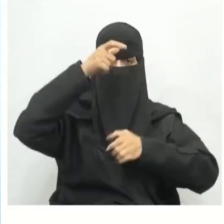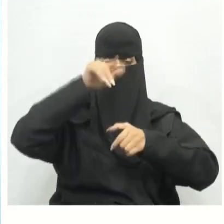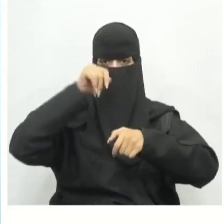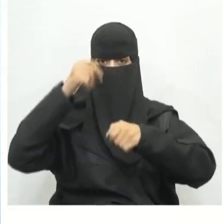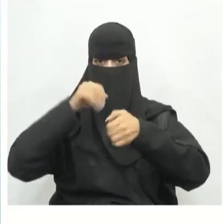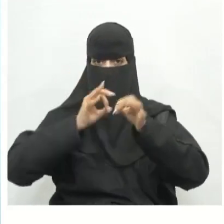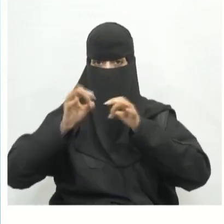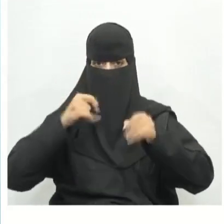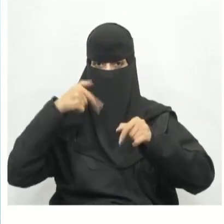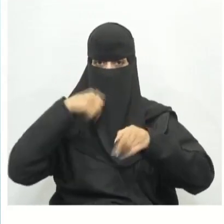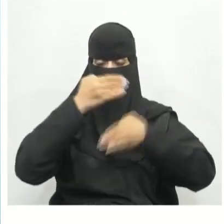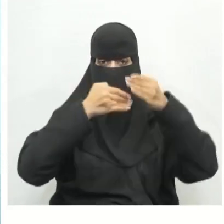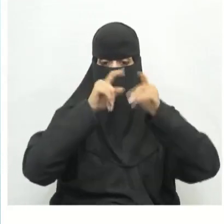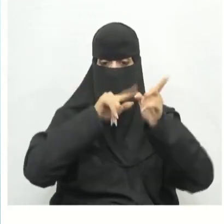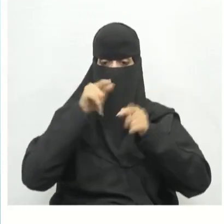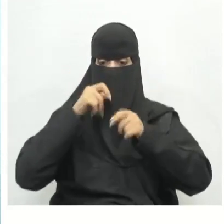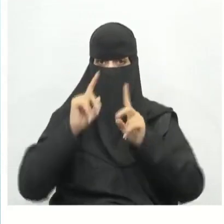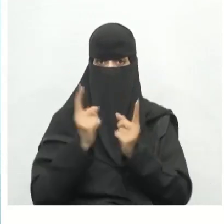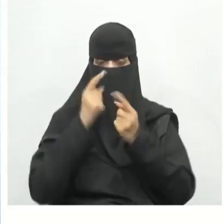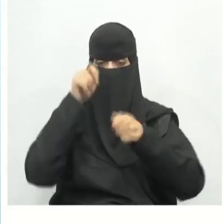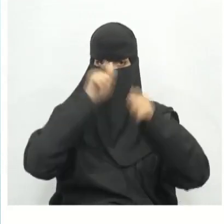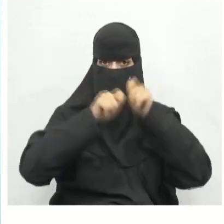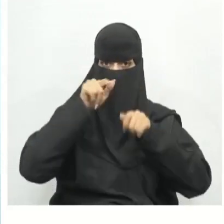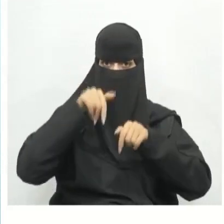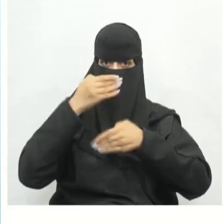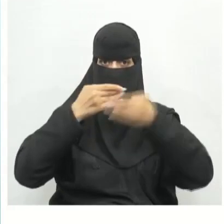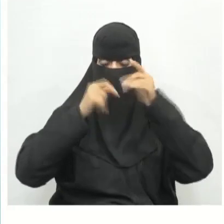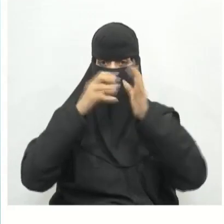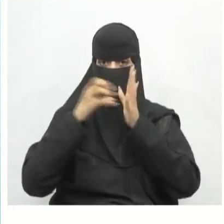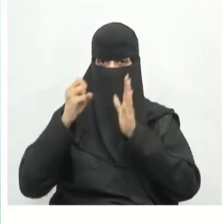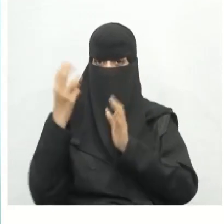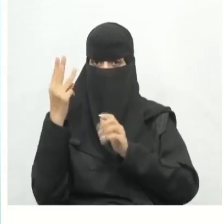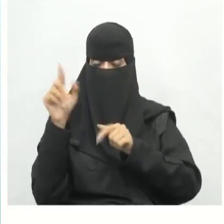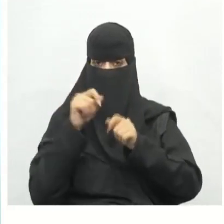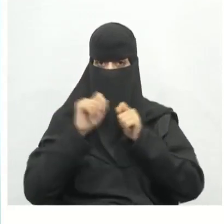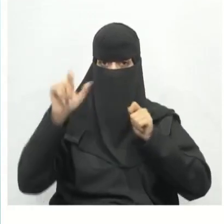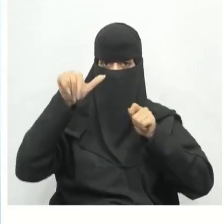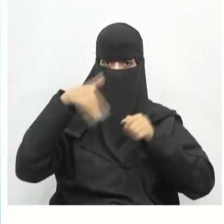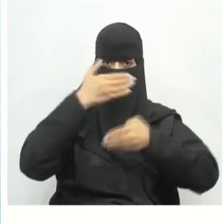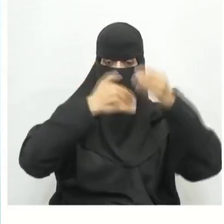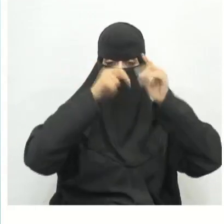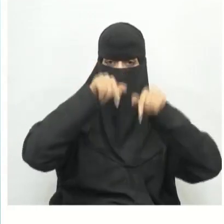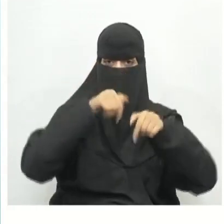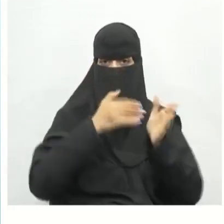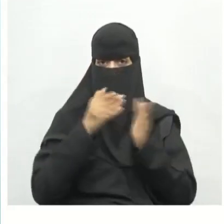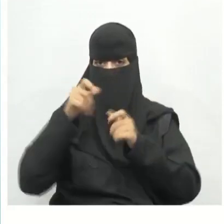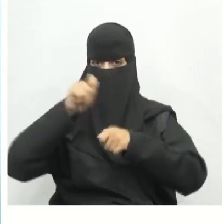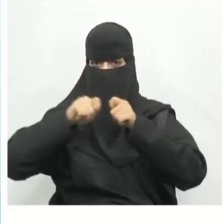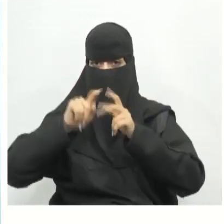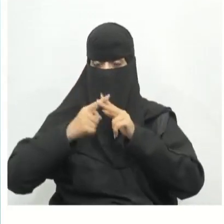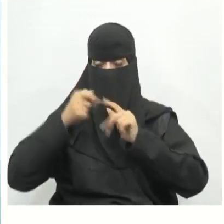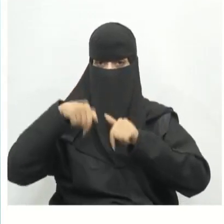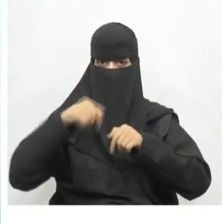والهندسية ومشاريع البناء يسمح للمستخدمين بإنشاء نماذج ثلاثية الأبعاد للمباني والجزاء الميكانيكية